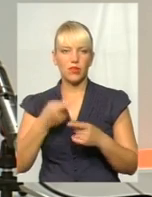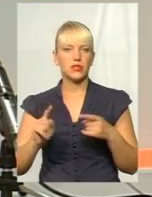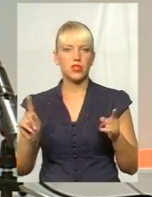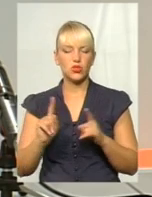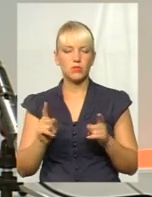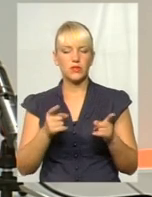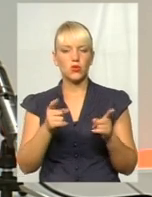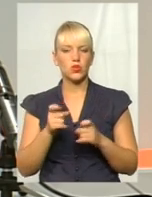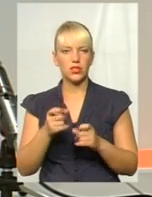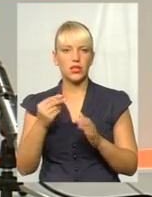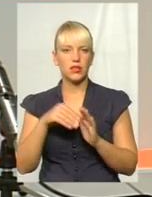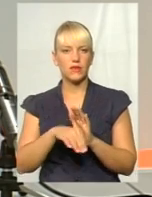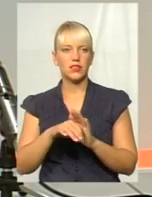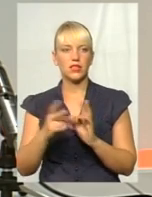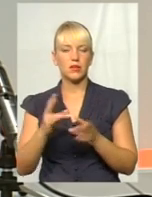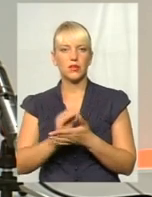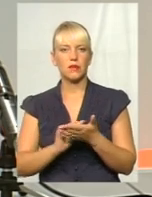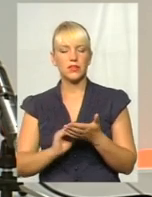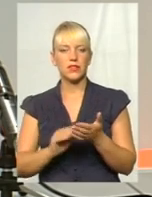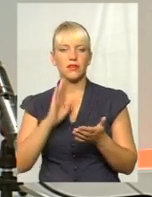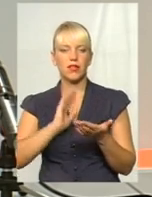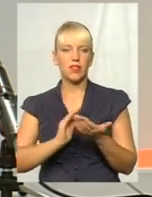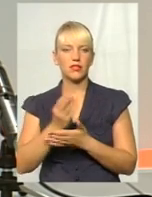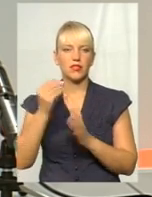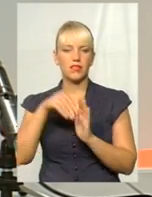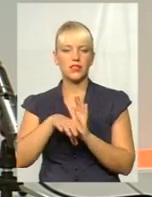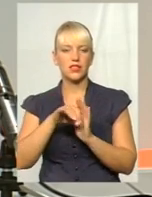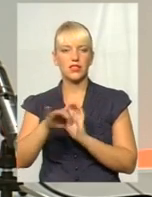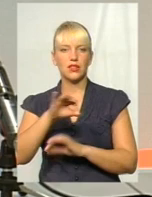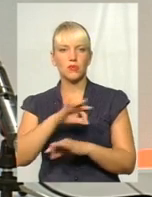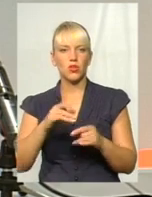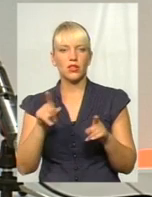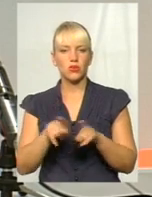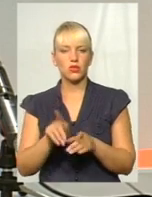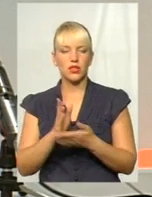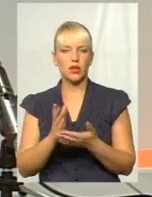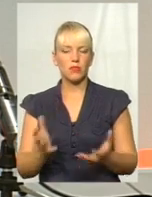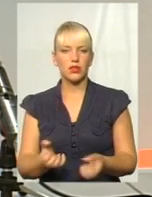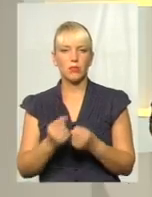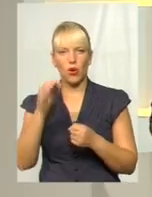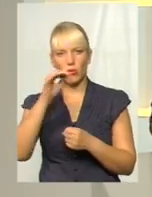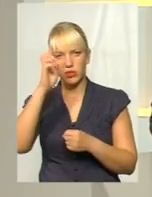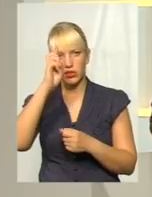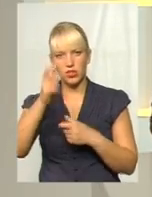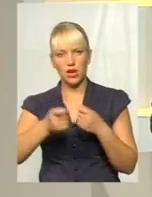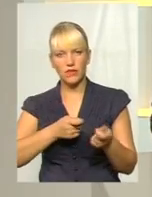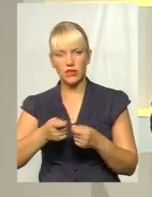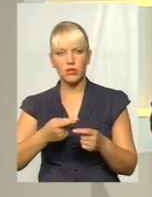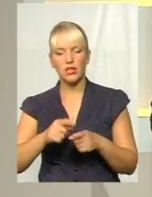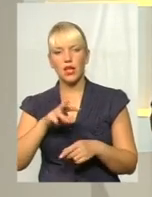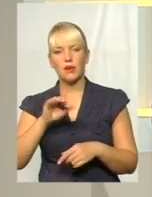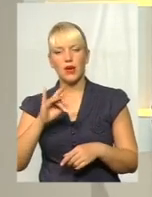щоб залучити інвестора, необхідно написати якісний інвестиційний проєкт. І тут також ми маємо підтримку і обласної державної адміністрації, і мерії міста